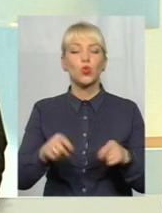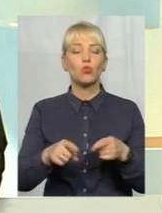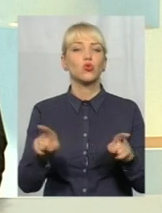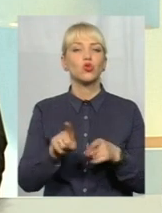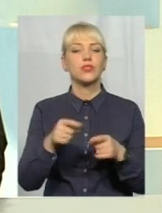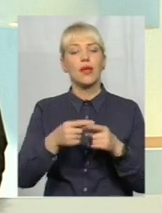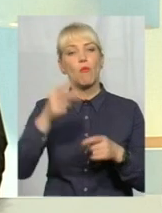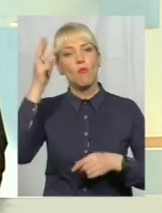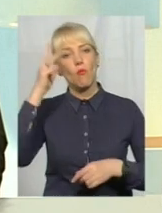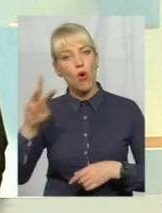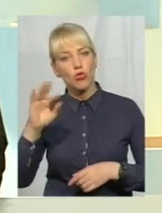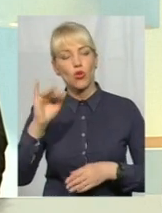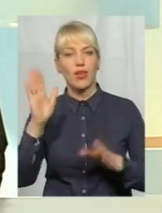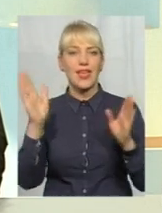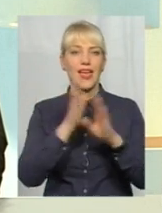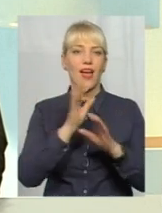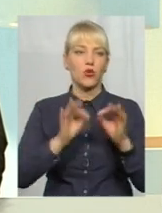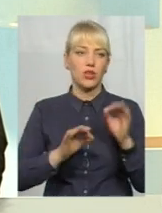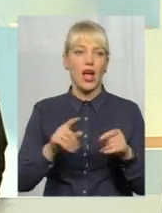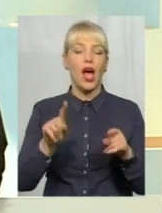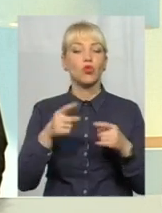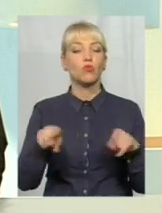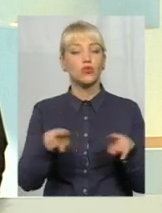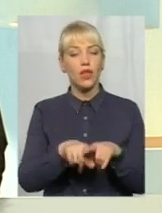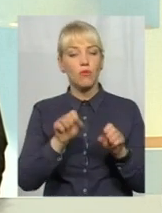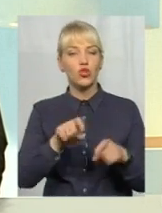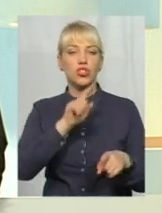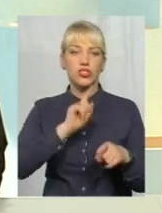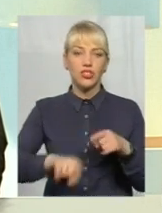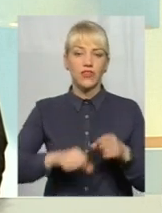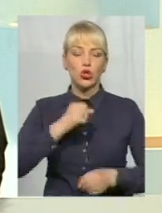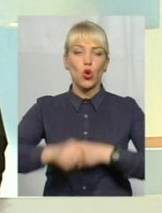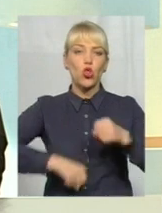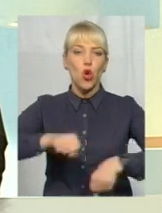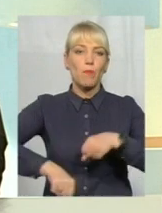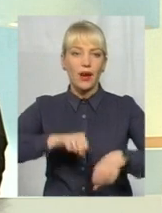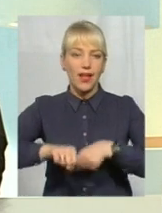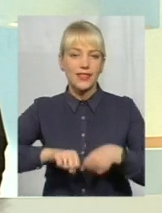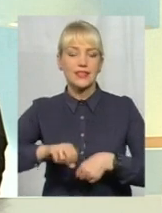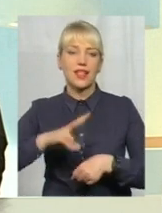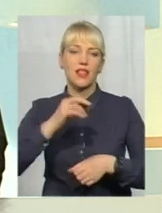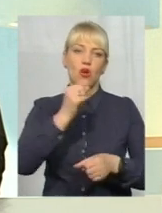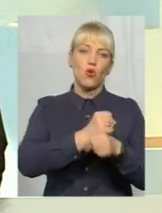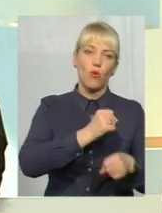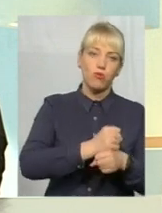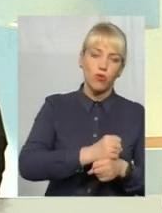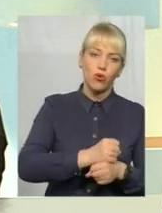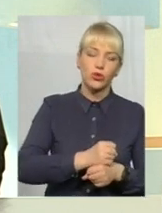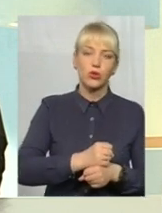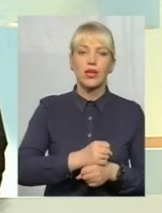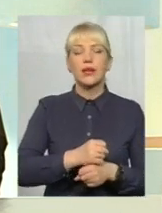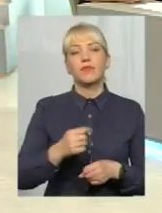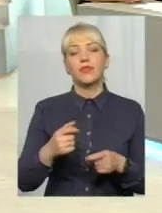екологічно, а тому, що так можна швидко добратися в ту чи іншу частину міста, до роботи, з роботи, не загромаджуючи